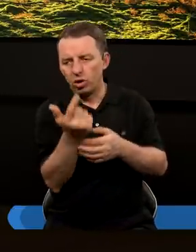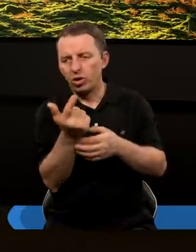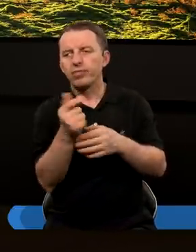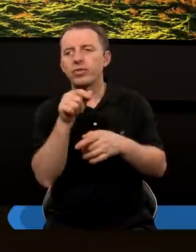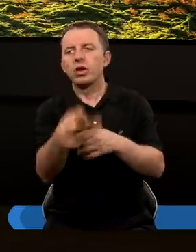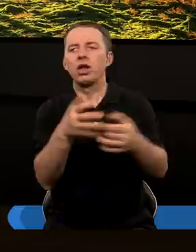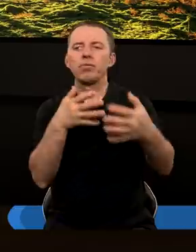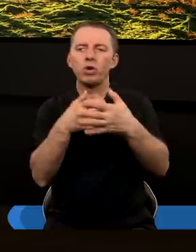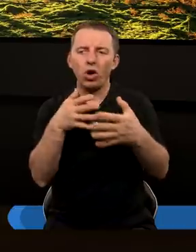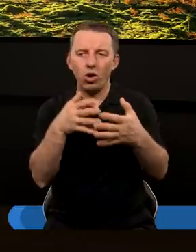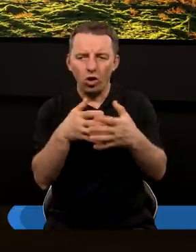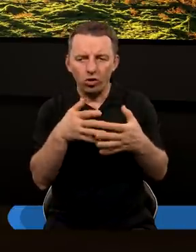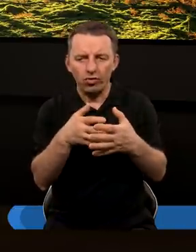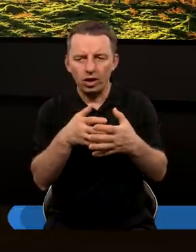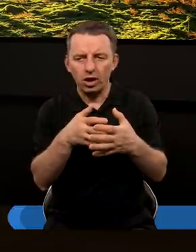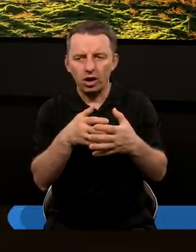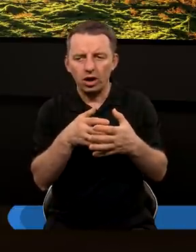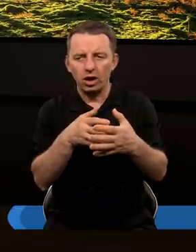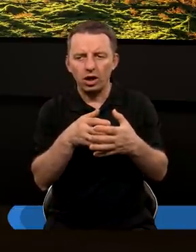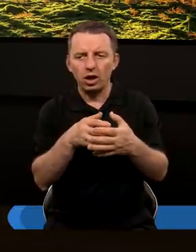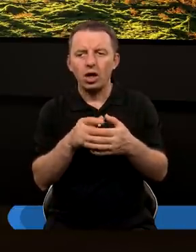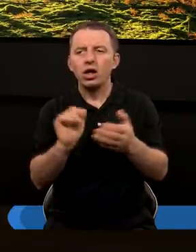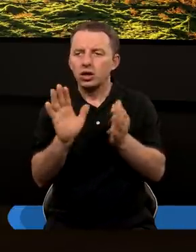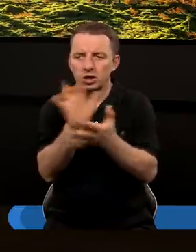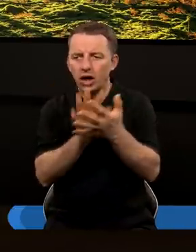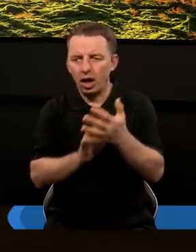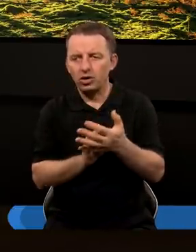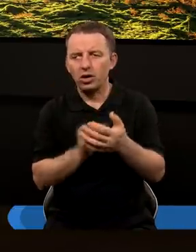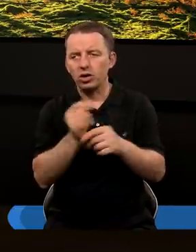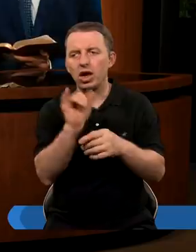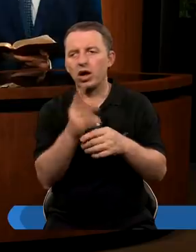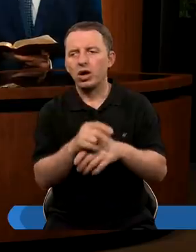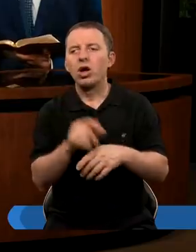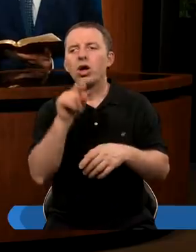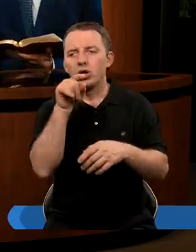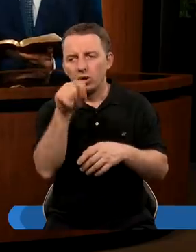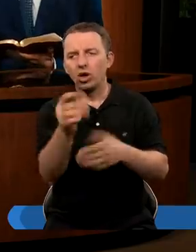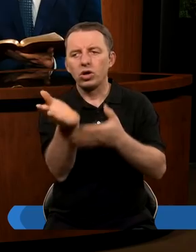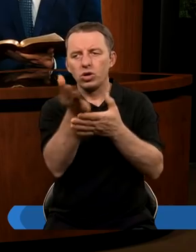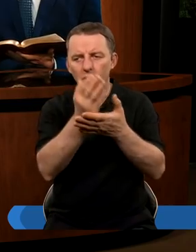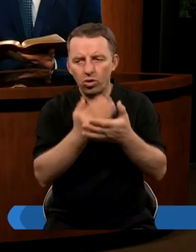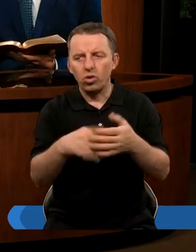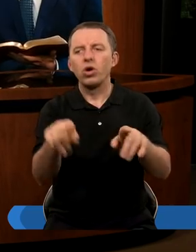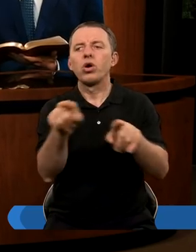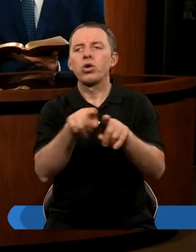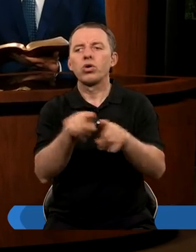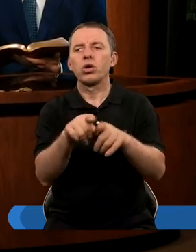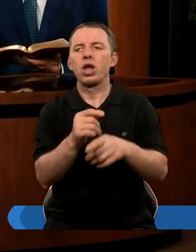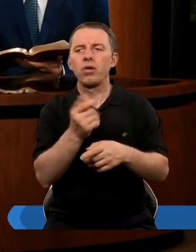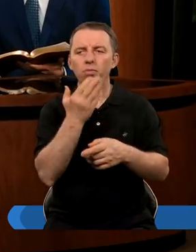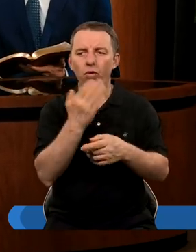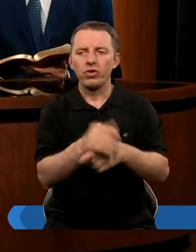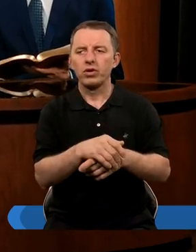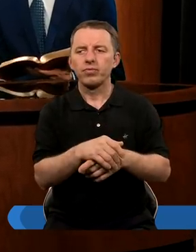To jest tym razem porodztwo. Czy możecie przybliżyć, Igor, jeśli możesz? Tak, jest drugi rozdział. Drugi jest kontynuacją